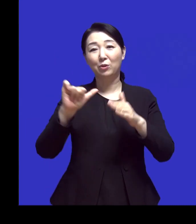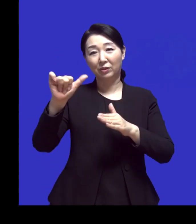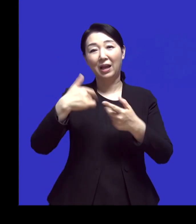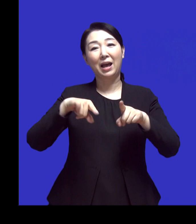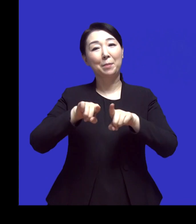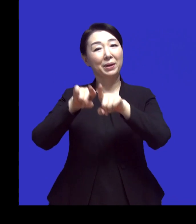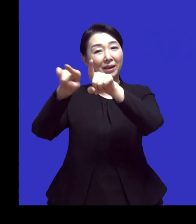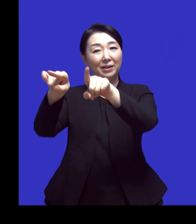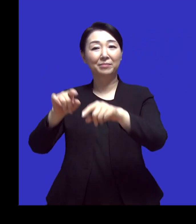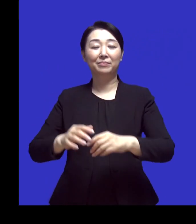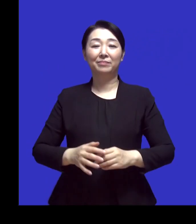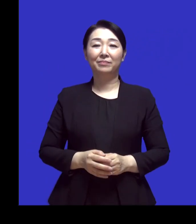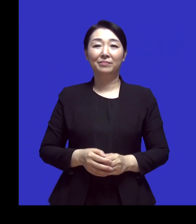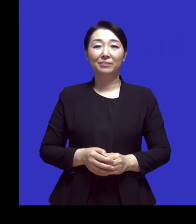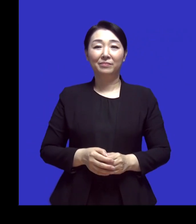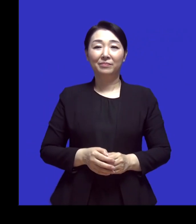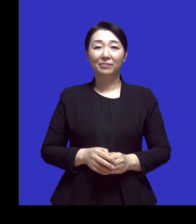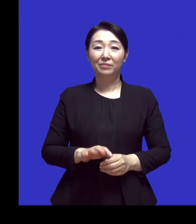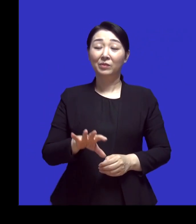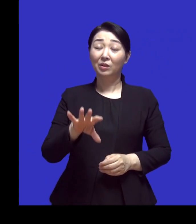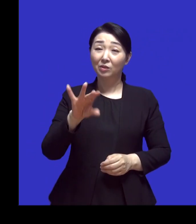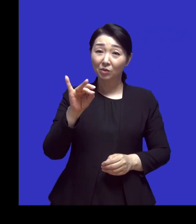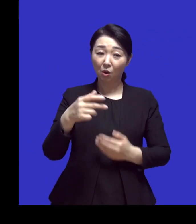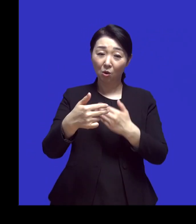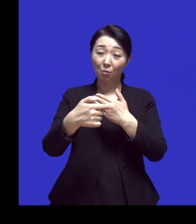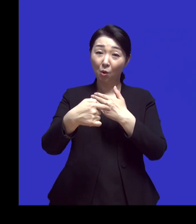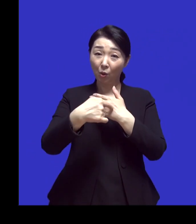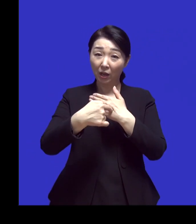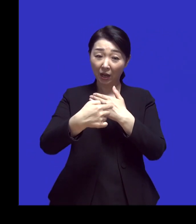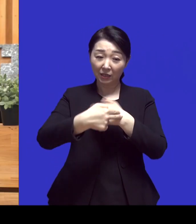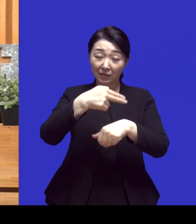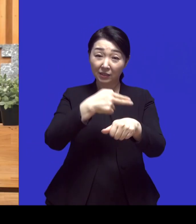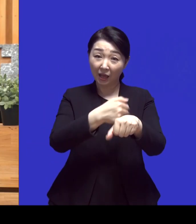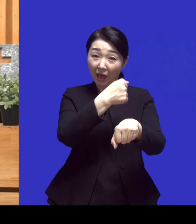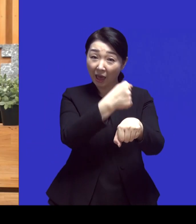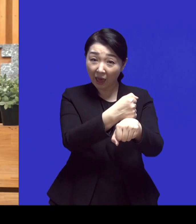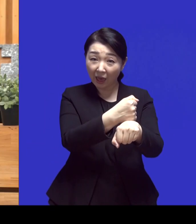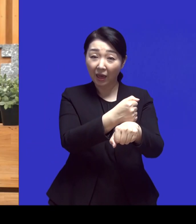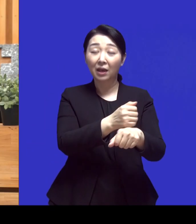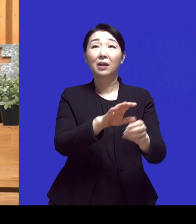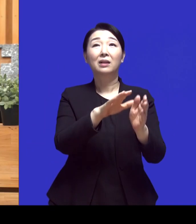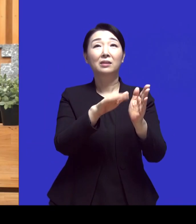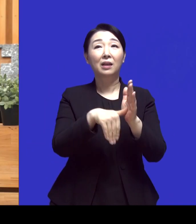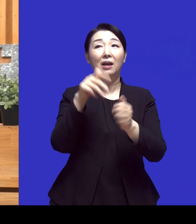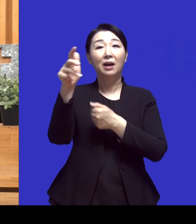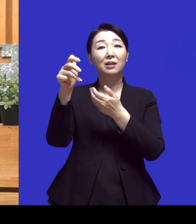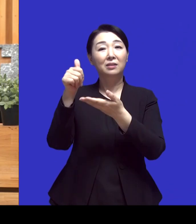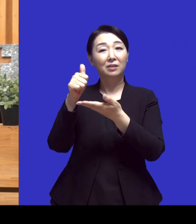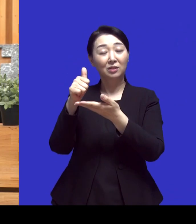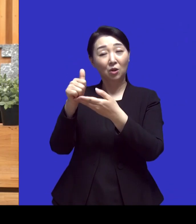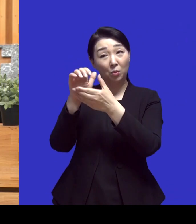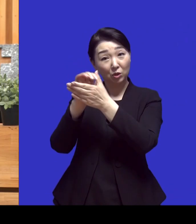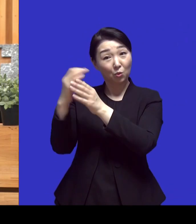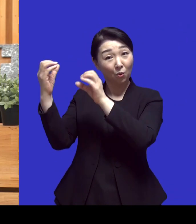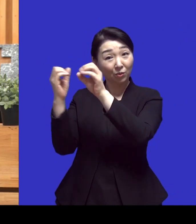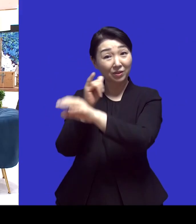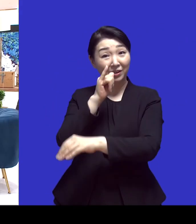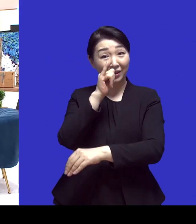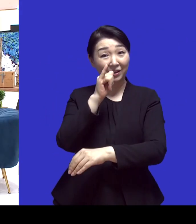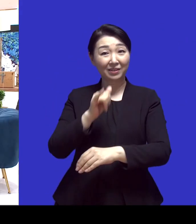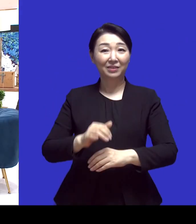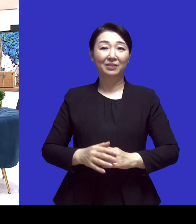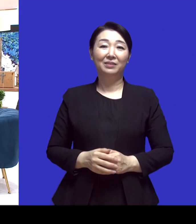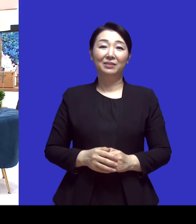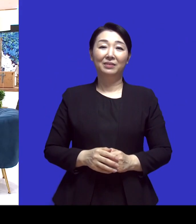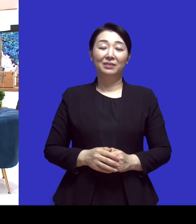그러시군요 어떻습니까 처음 외과 의사를 해야겠다라고 결심을 할 때도 하나님께서 좀 어떤 기도 응답이 있으셨던 건가요